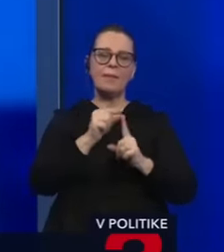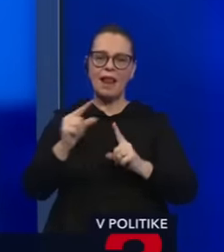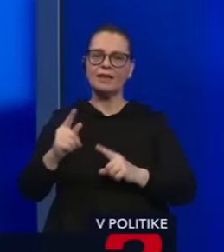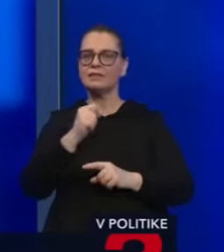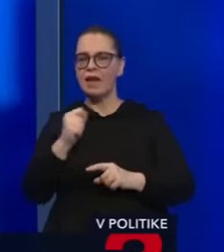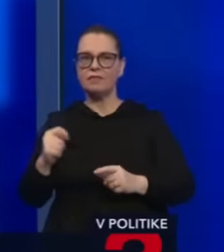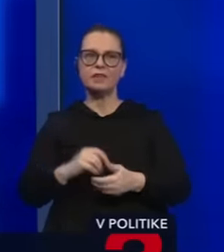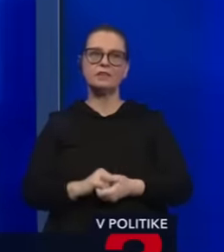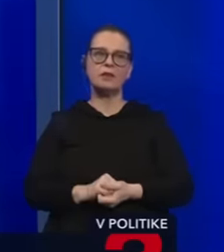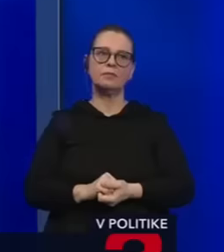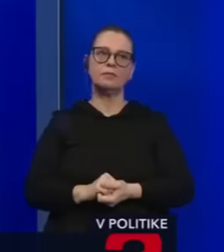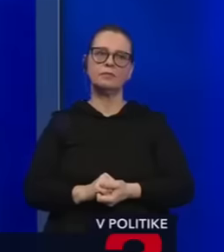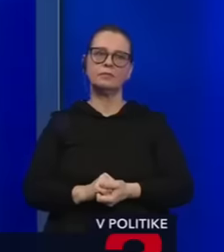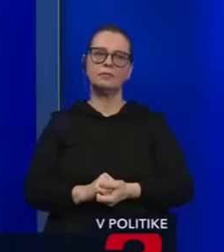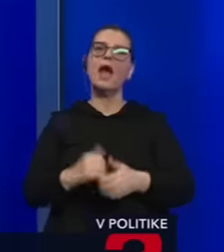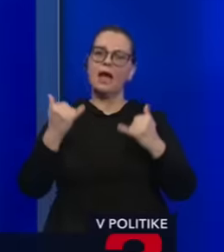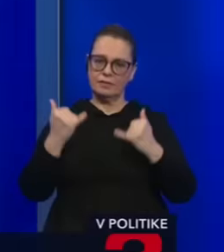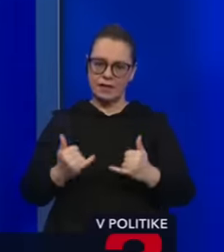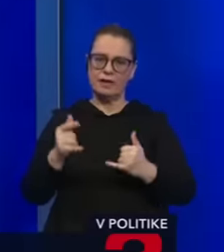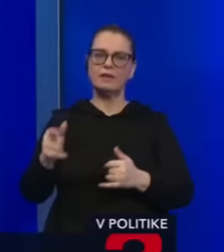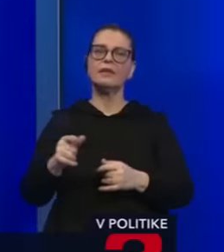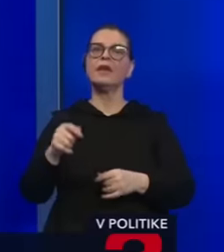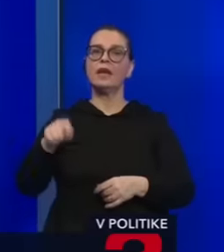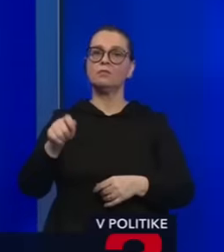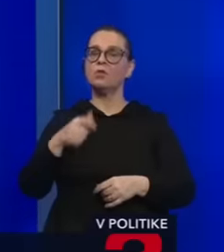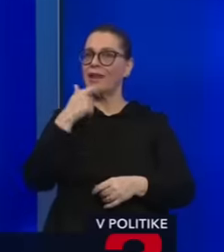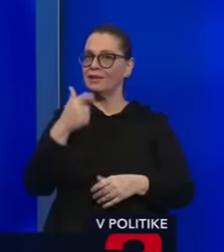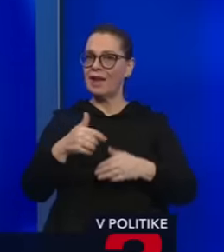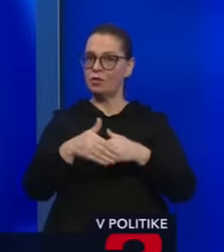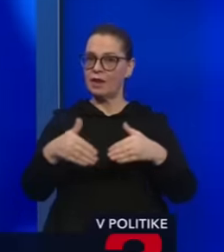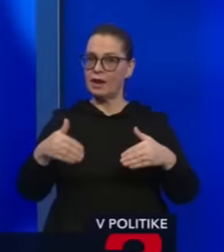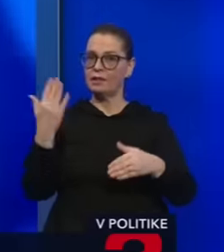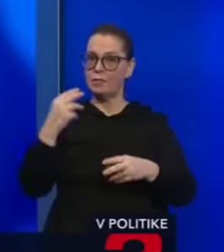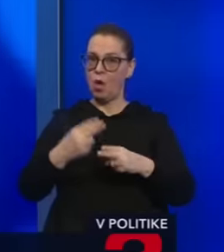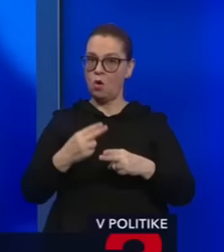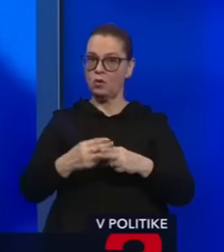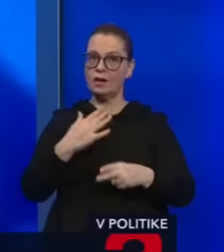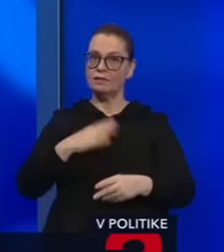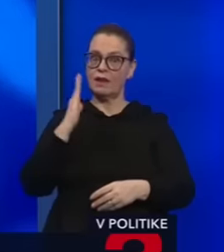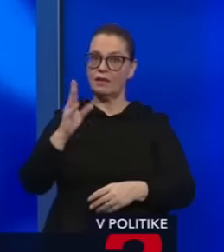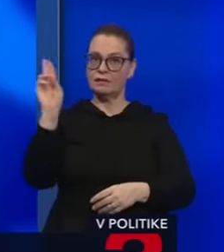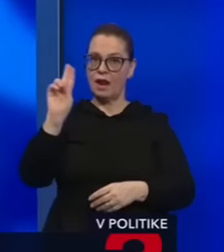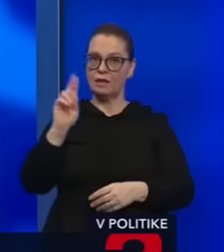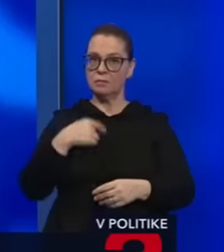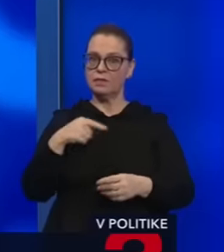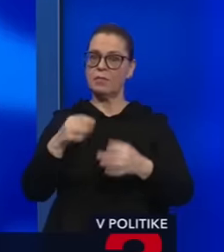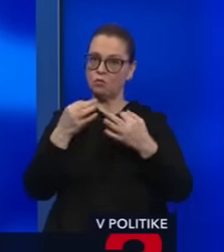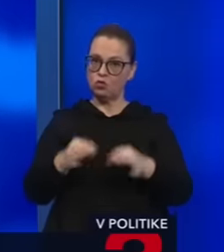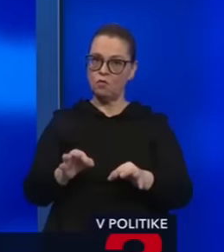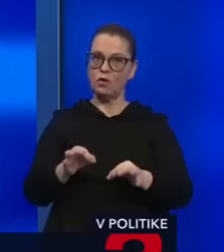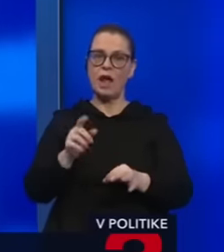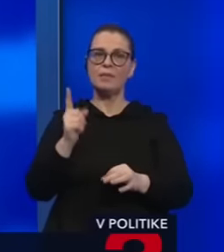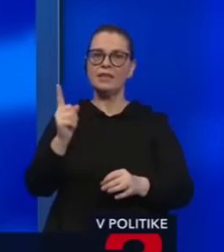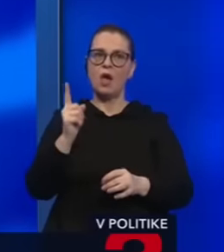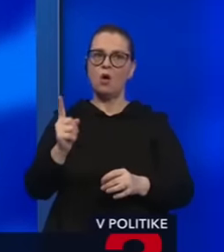poslanec Národnej rady mal to ochorenie a chceli zhlasovať, tak som to umožnili tak, aby